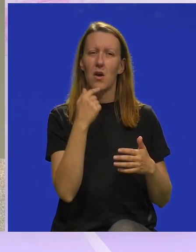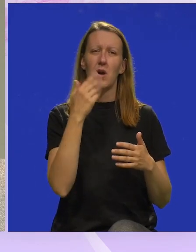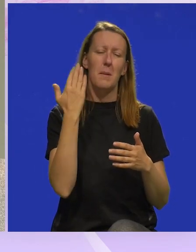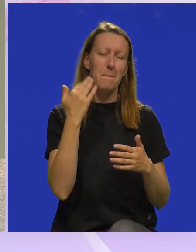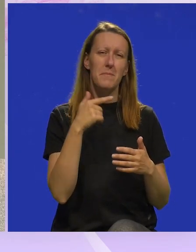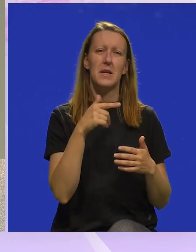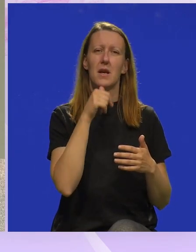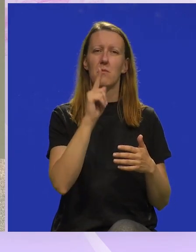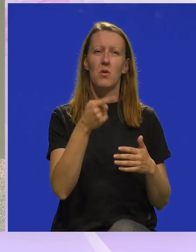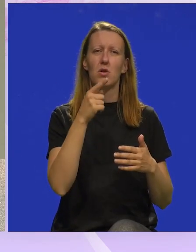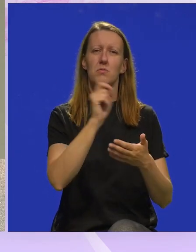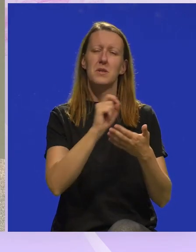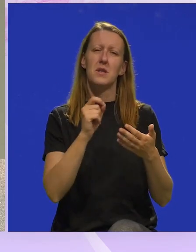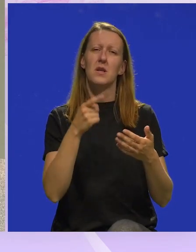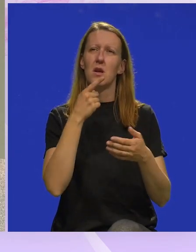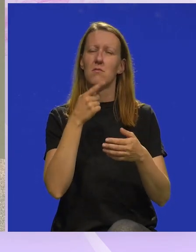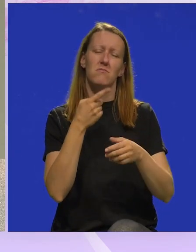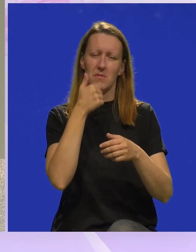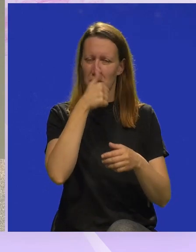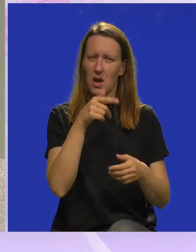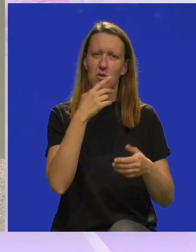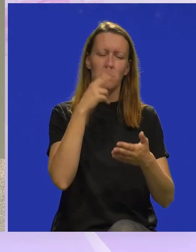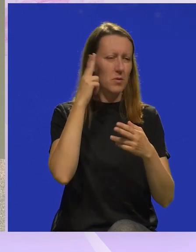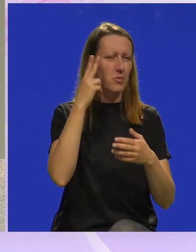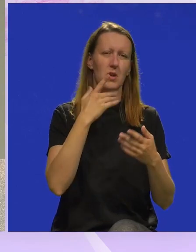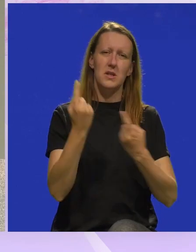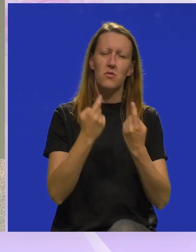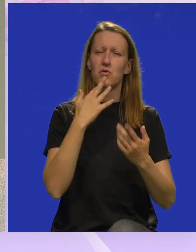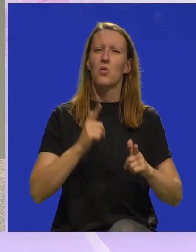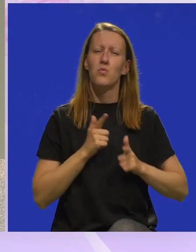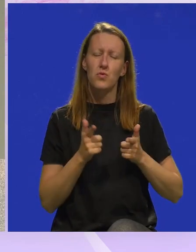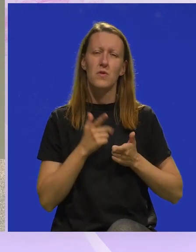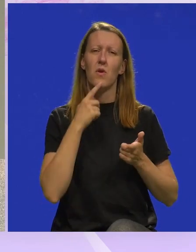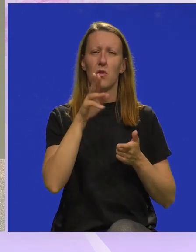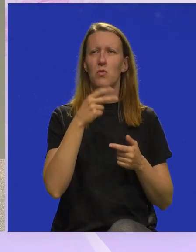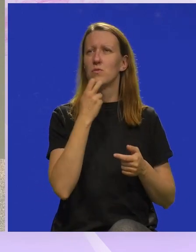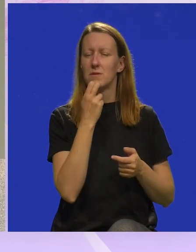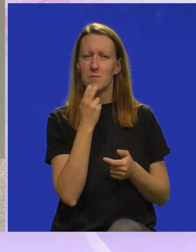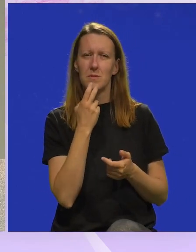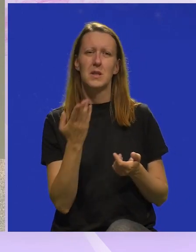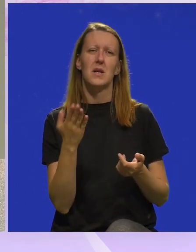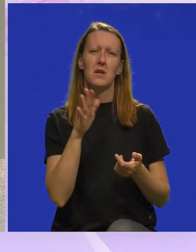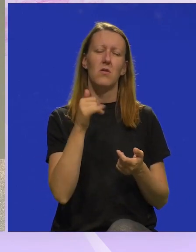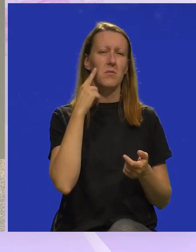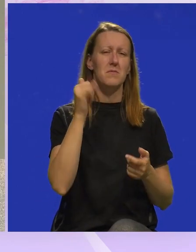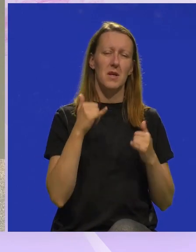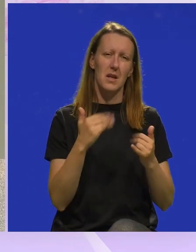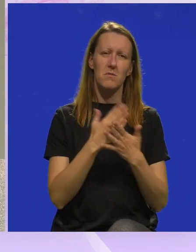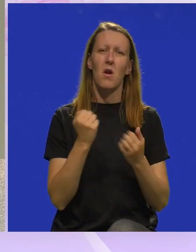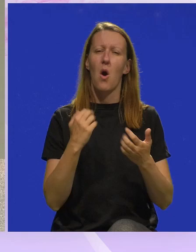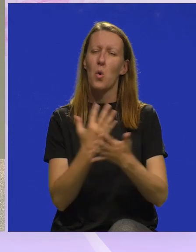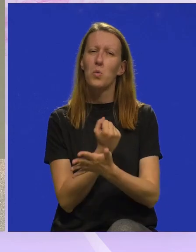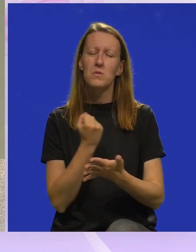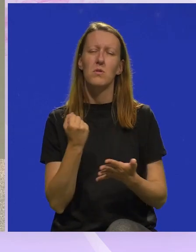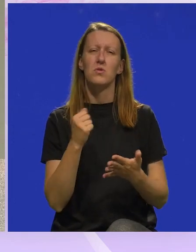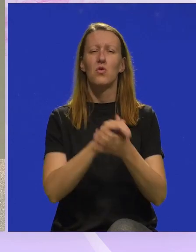prije. Moraš pisati komediju u kojima ljudi prepoznaju neke situacije, nešto što žive i onda se tome mogu smijati. Tako da mislim da je danas bilo jako